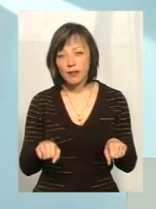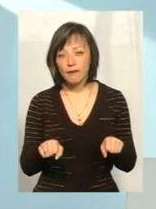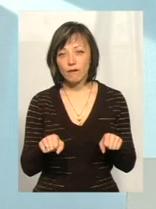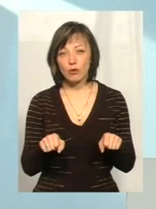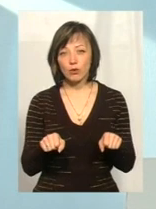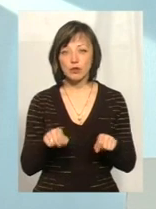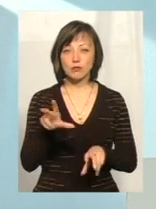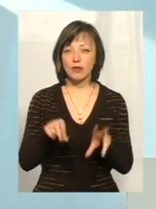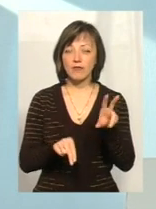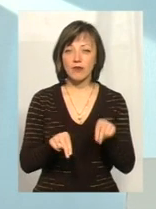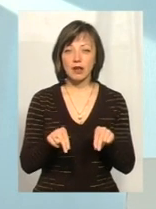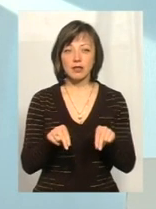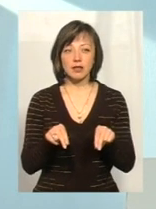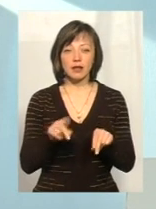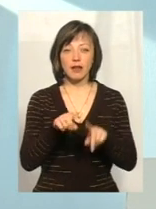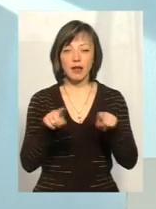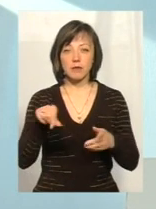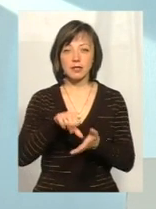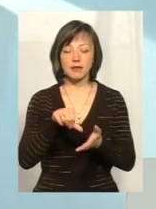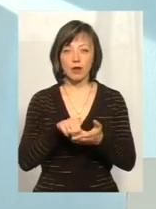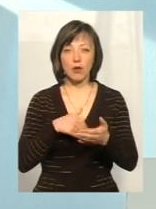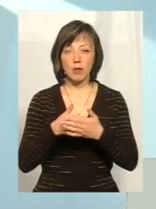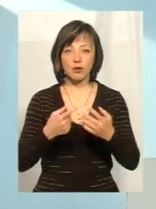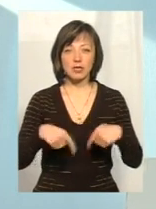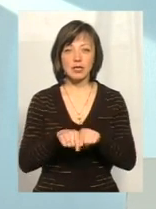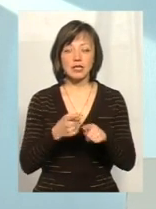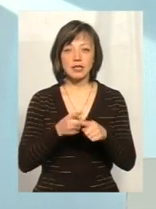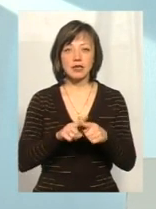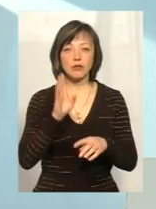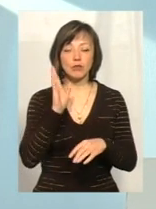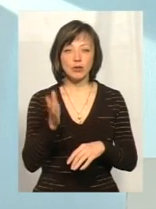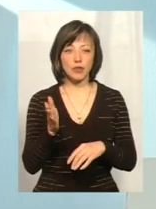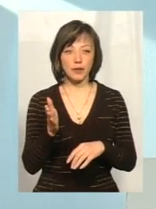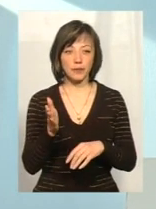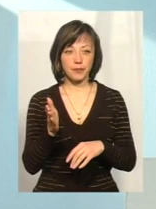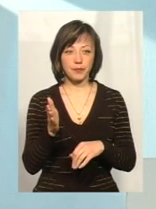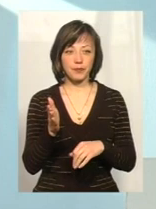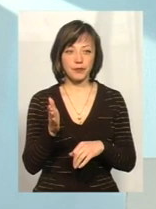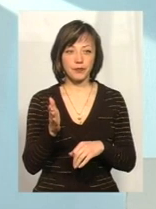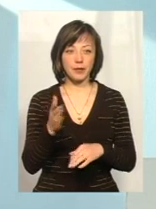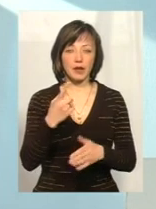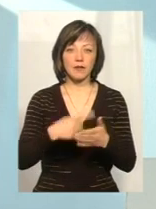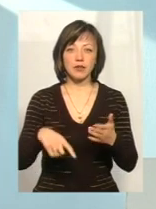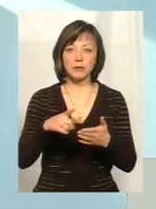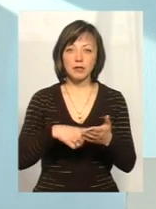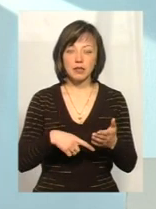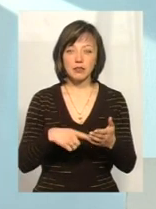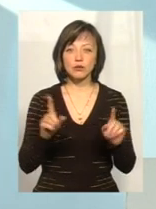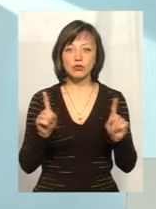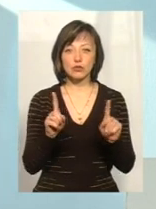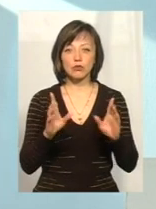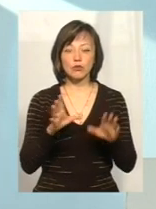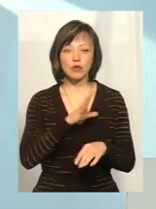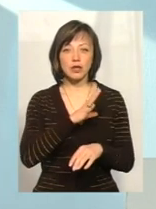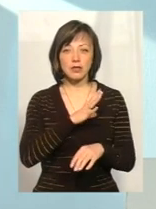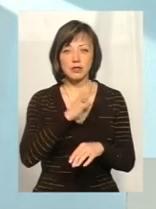сподівалися деякі представники громадського сектору, що це буде відмінене в якості того, що були